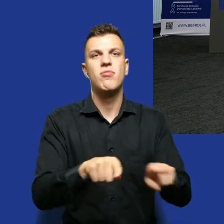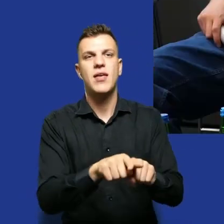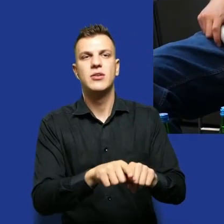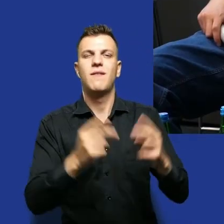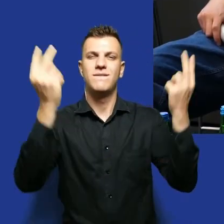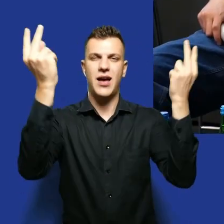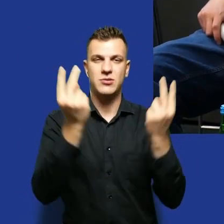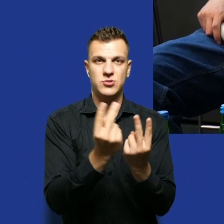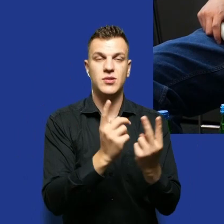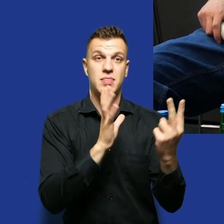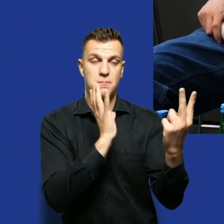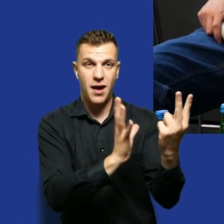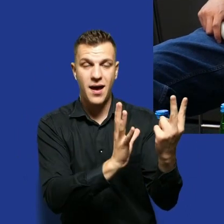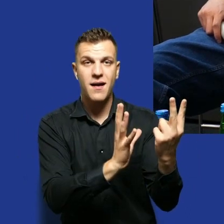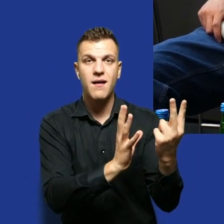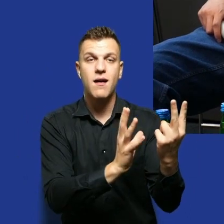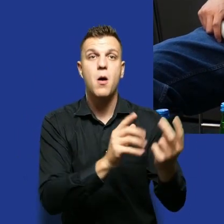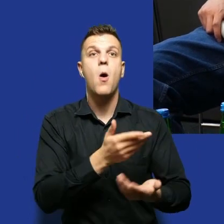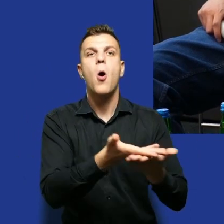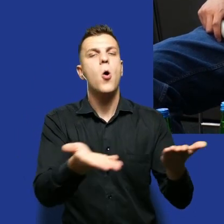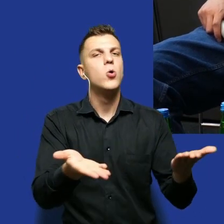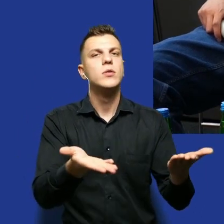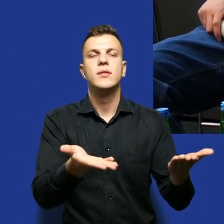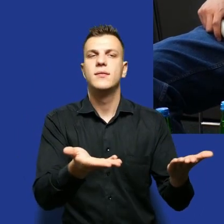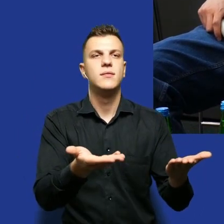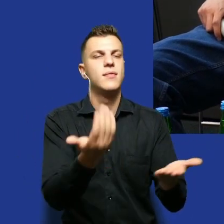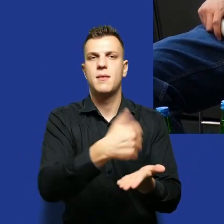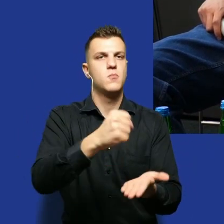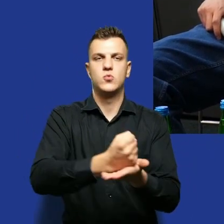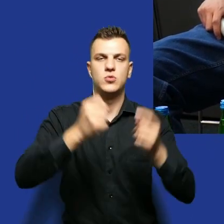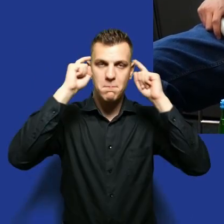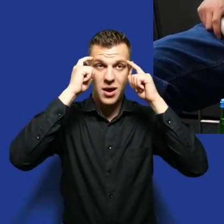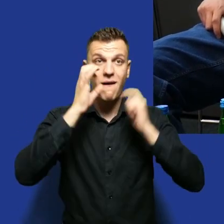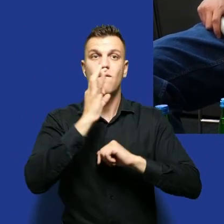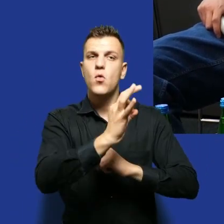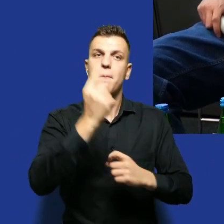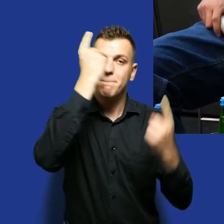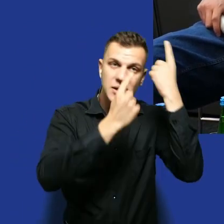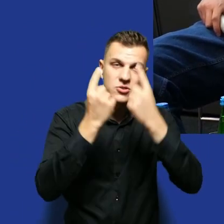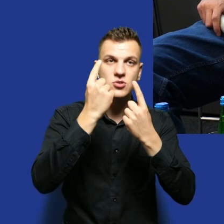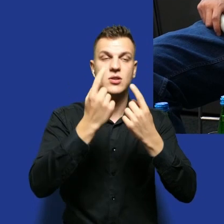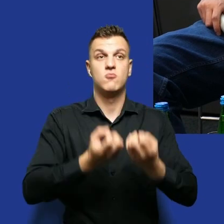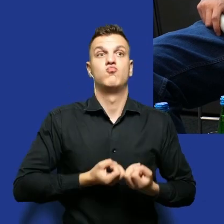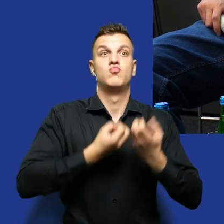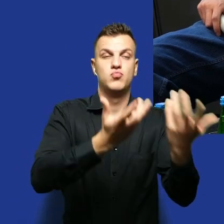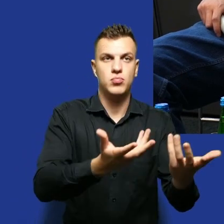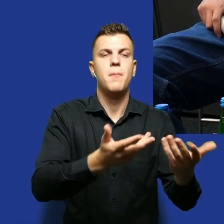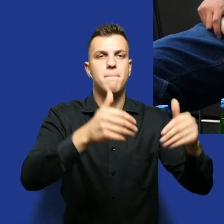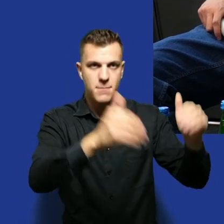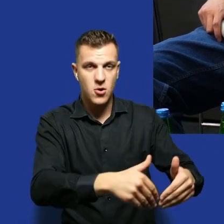powinni czuć obaw o swoją możliwość wyartykułowania swoich poglądów, swoich działań. Powinni działać w